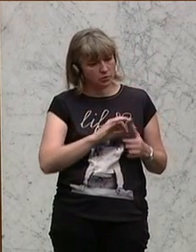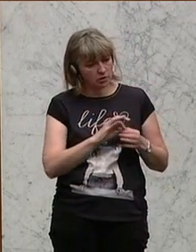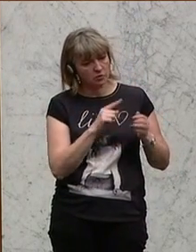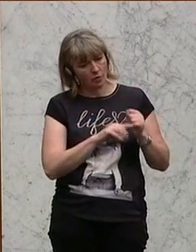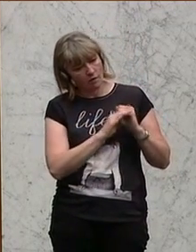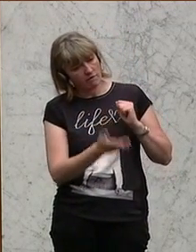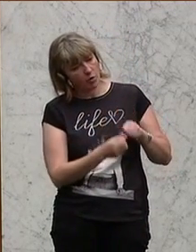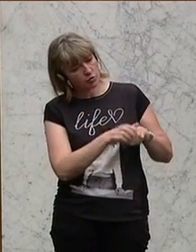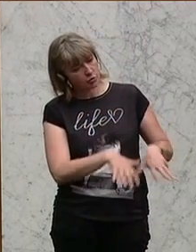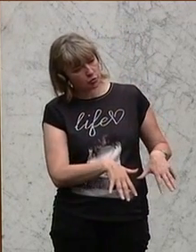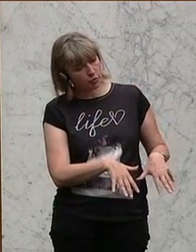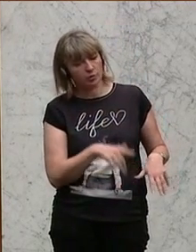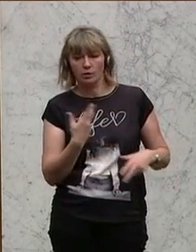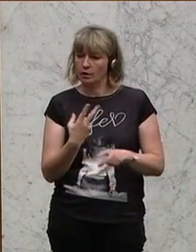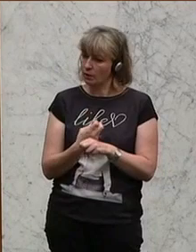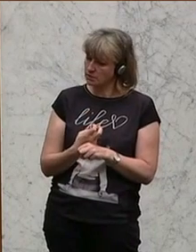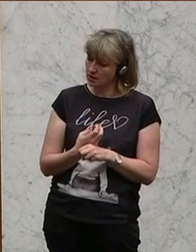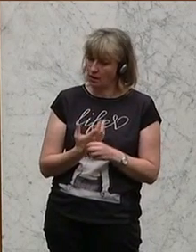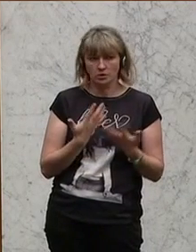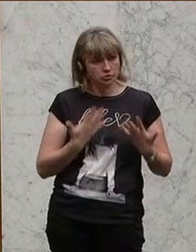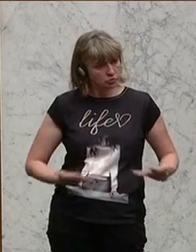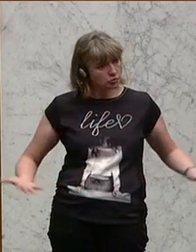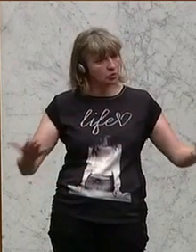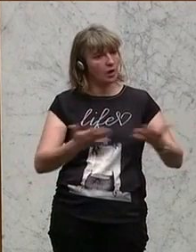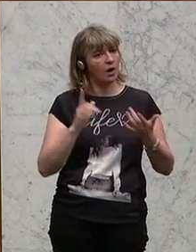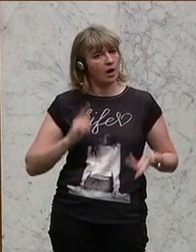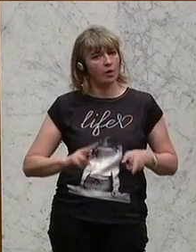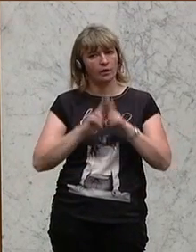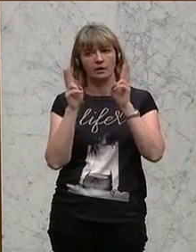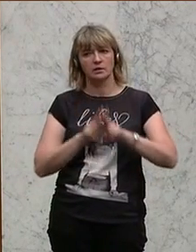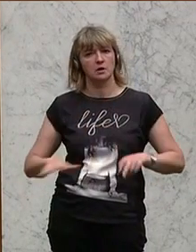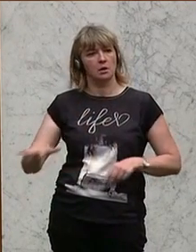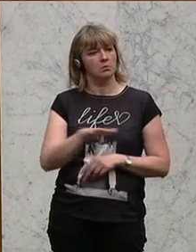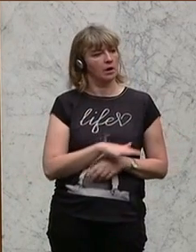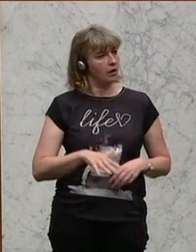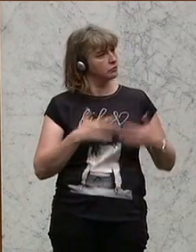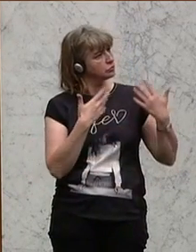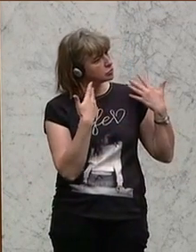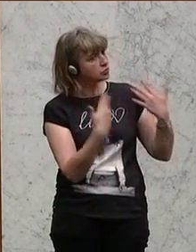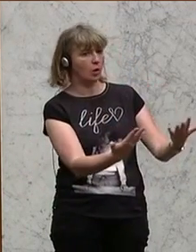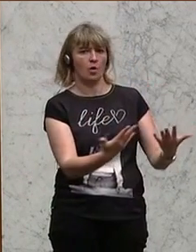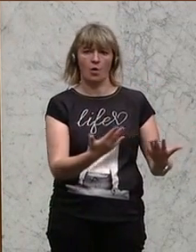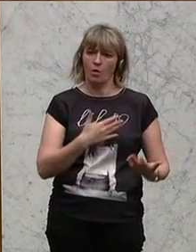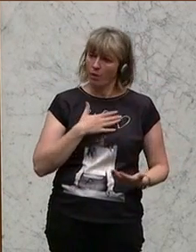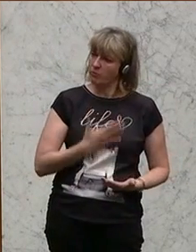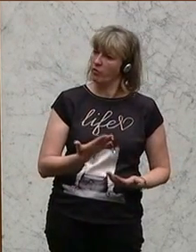Fondsstrukturen sowohl in der österreichischen Praxis als auch im internationalen Bereich vorherrschend sind.